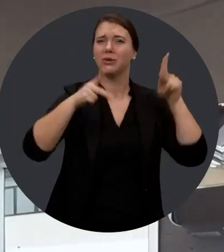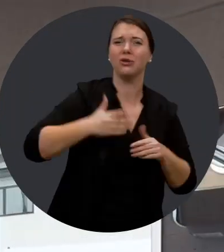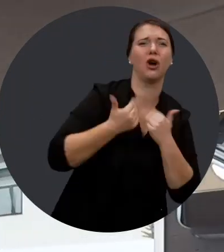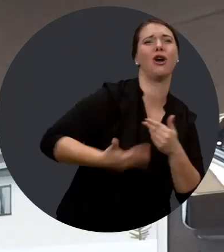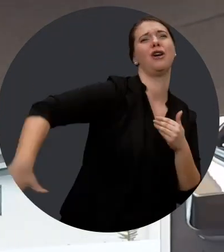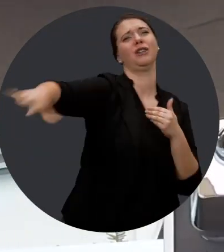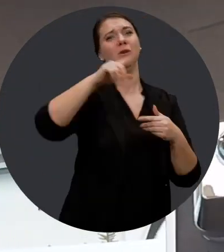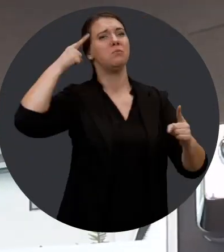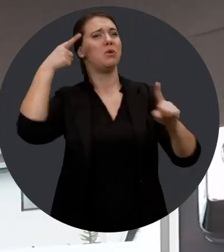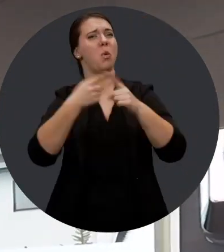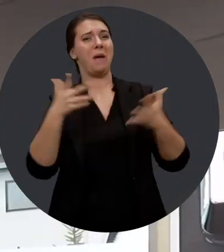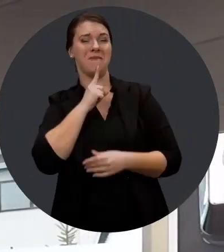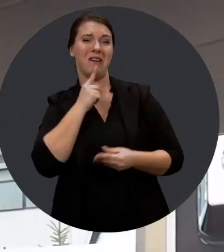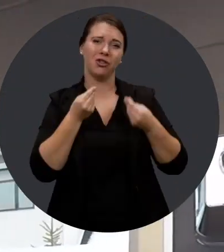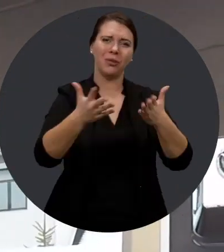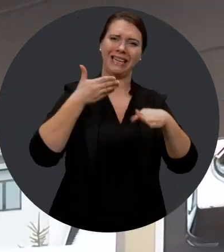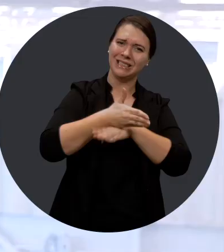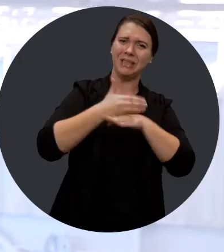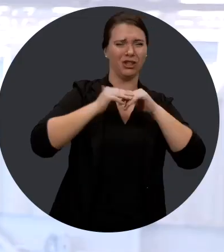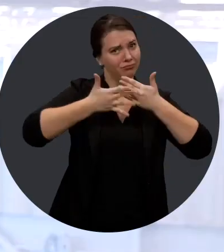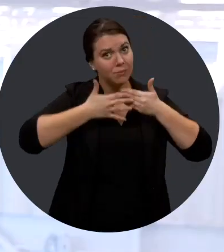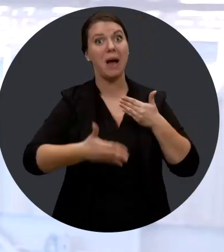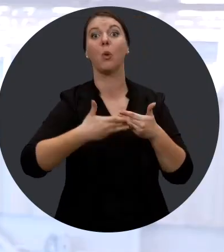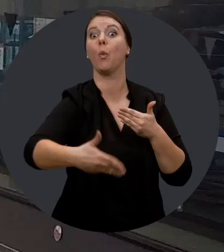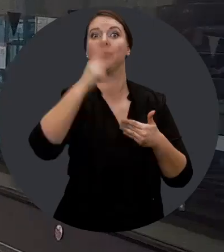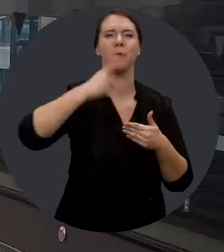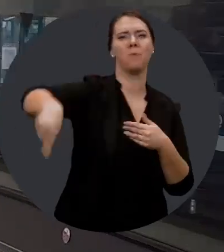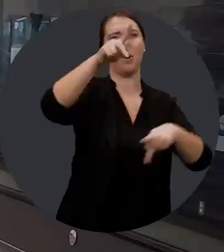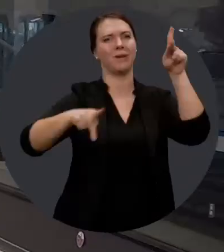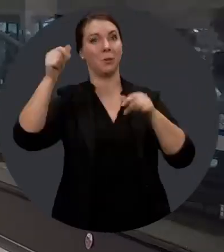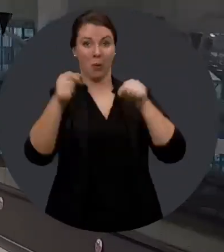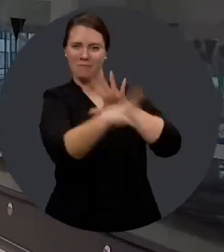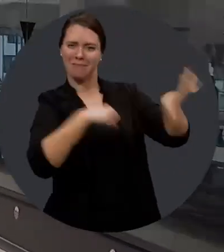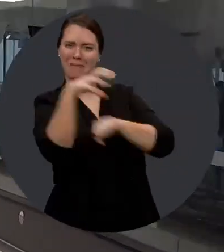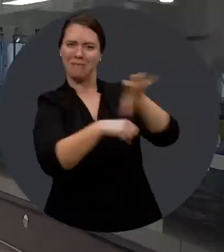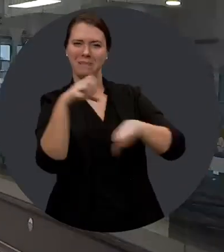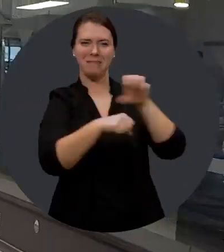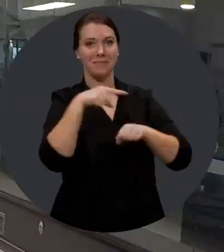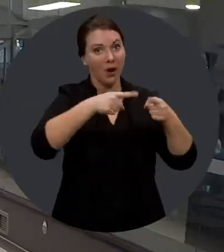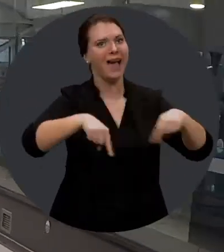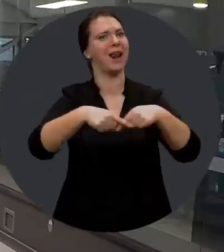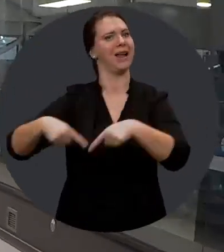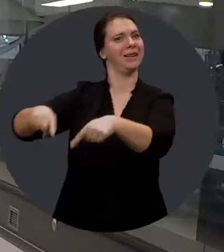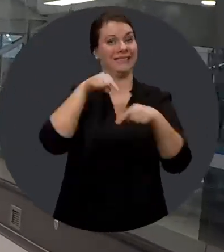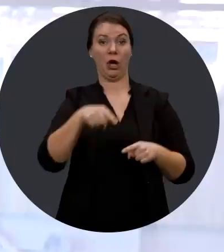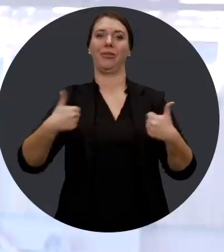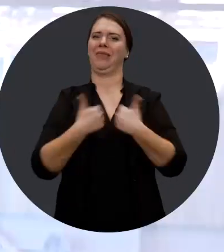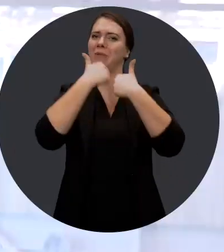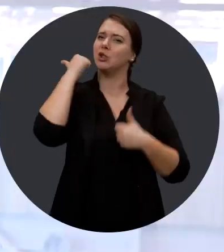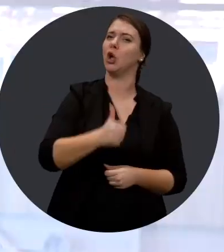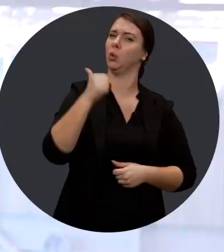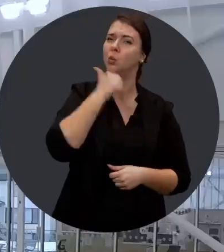accessibles pour nos personnes, mais le but, c'est vraiment de les rendre accessibles éventuellement pour que tout le monde puisse utiliser nos locaux. Ça que c'est un défi